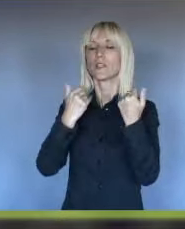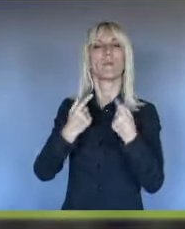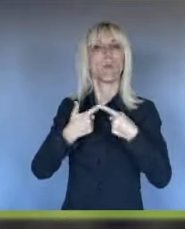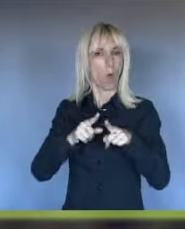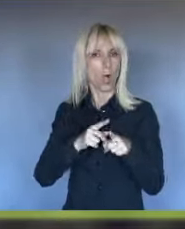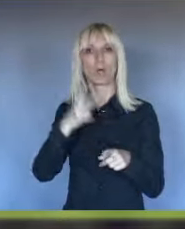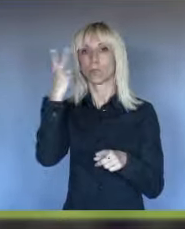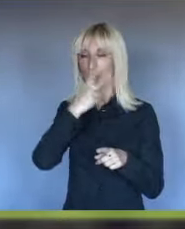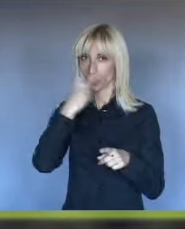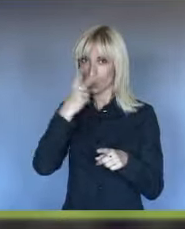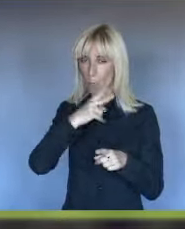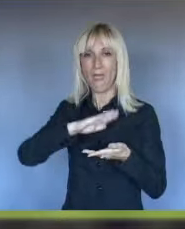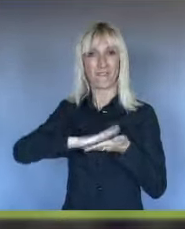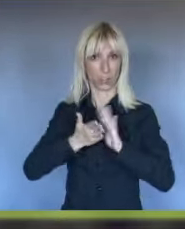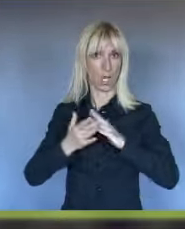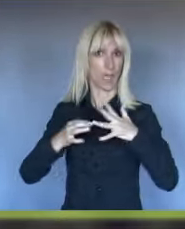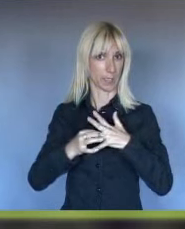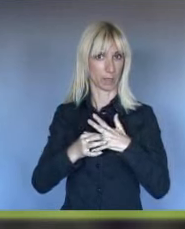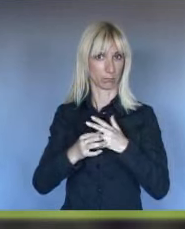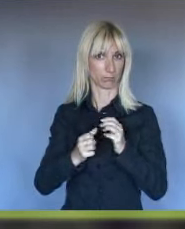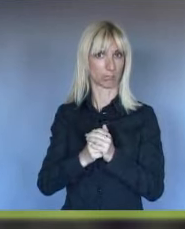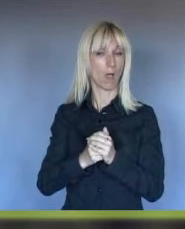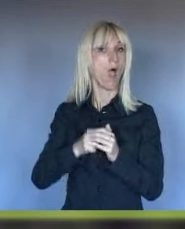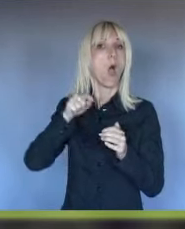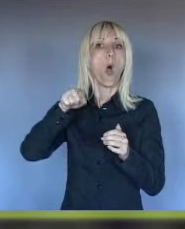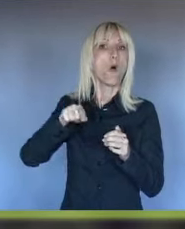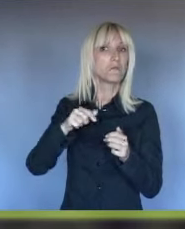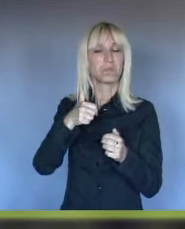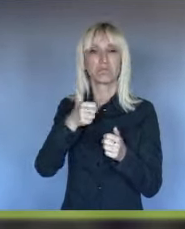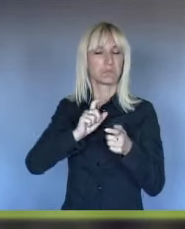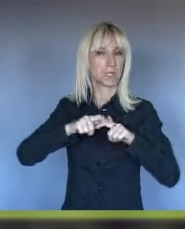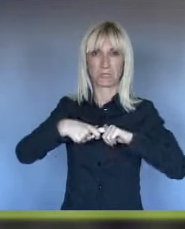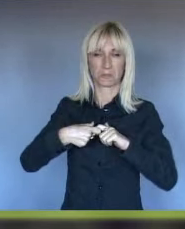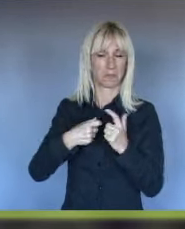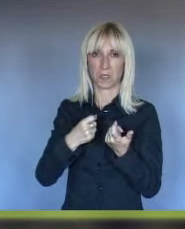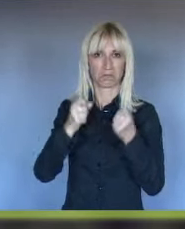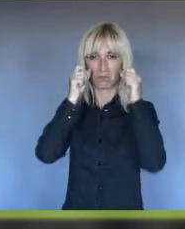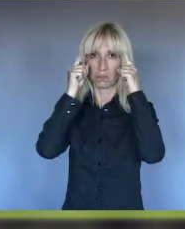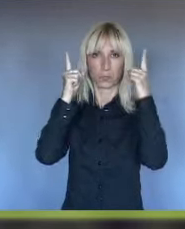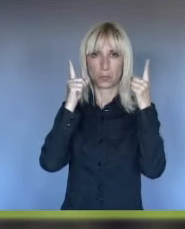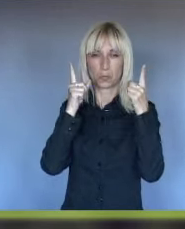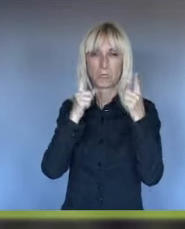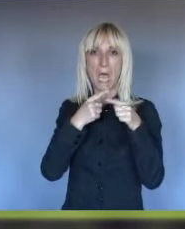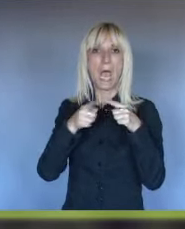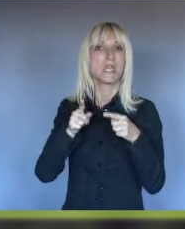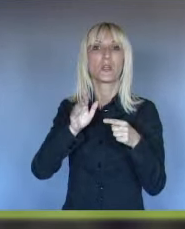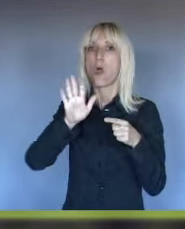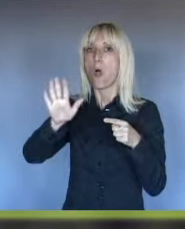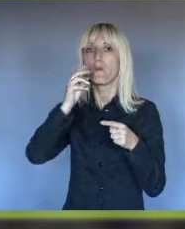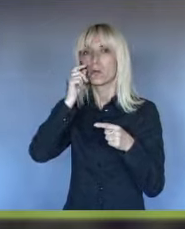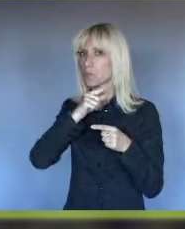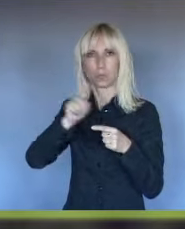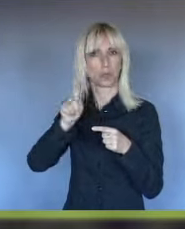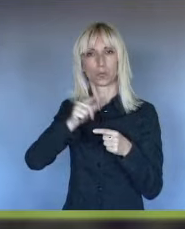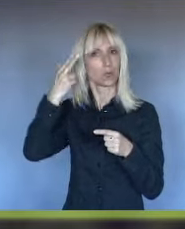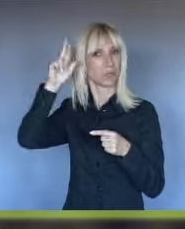razumeo sam čin venčanja. Ovde se je jedan paradoks napravljen s obzirom da oni nisu